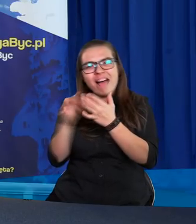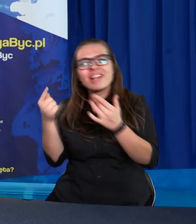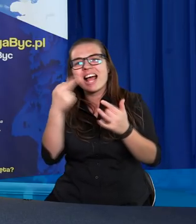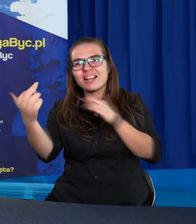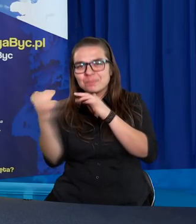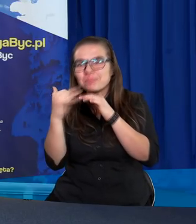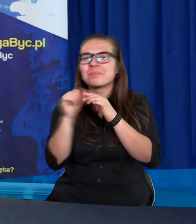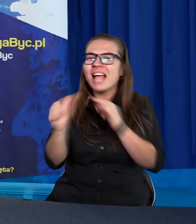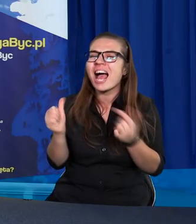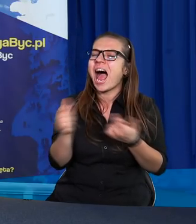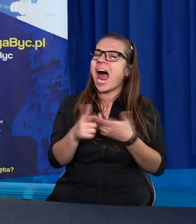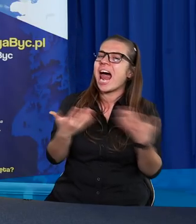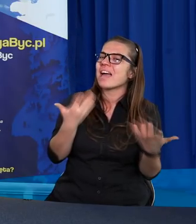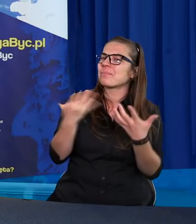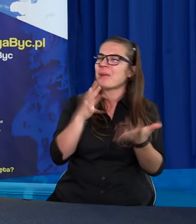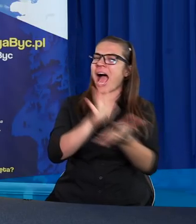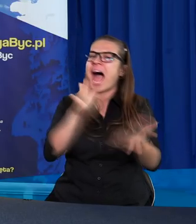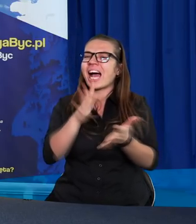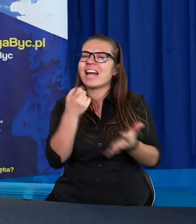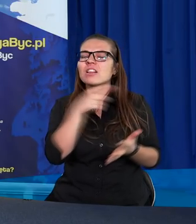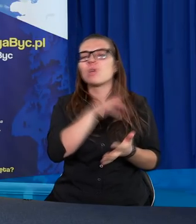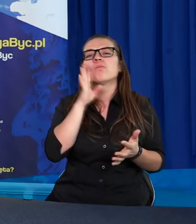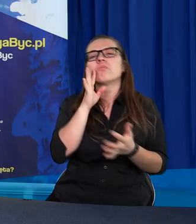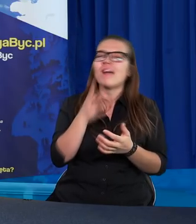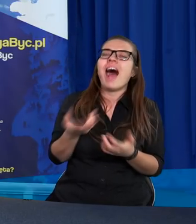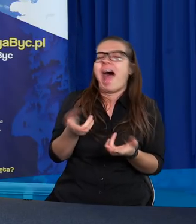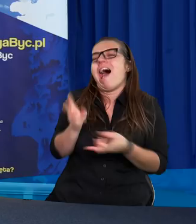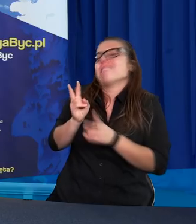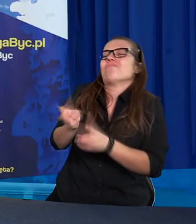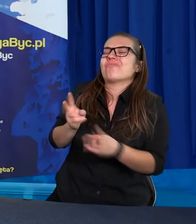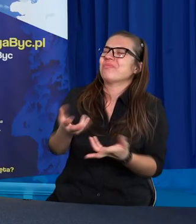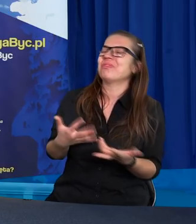rzeczy, ale miał taki charakter trochę takiego prześmiewcy. Człowieka,